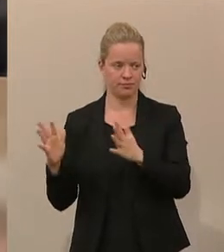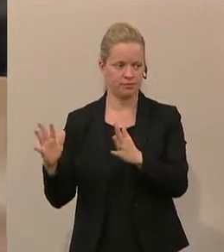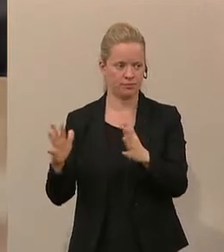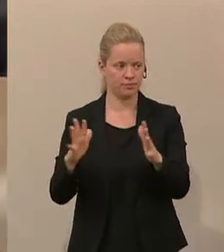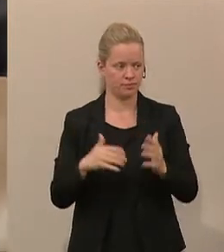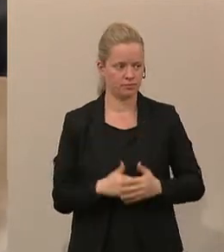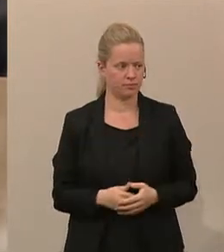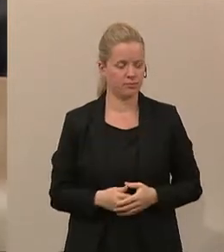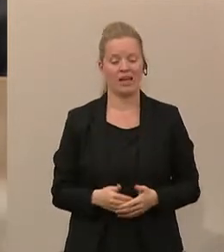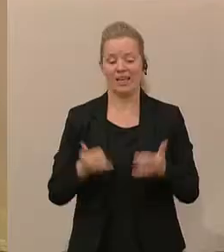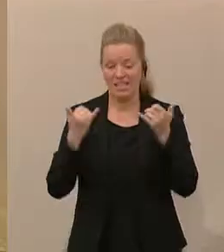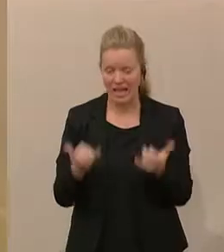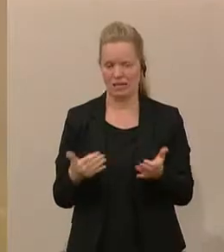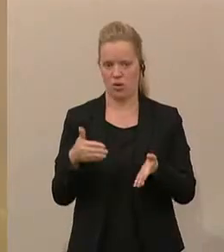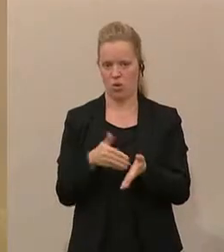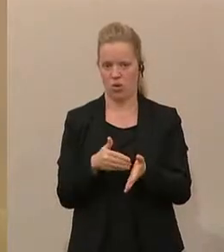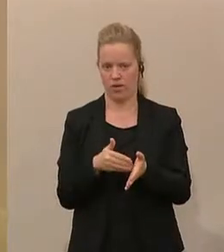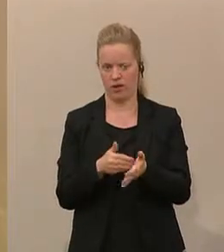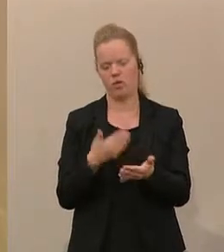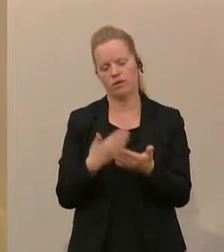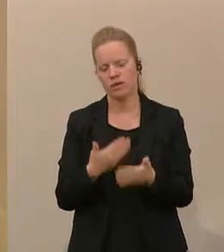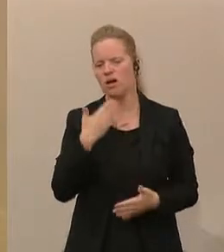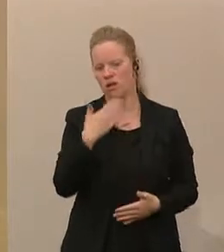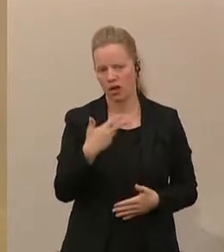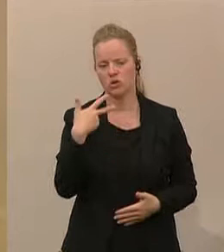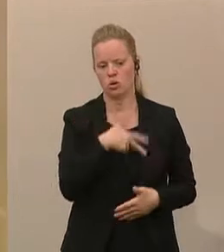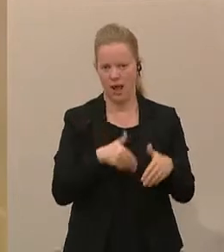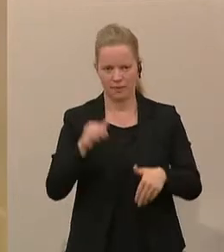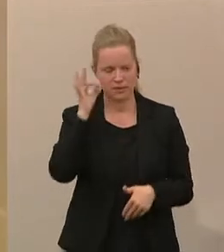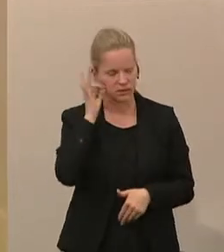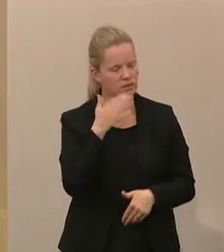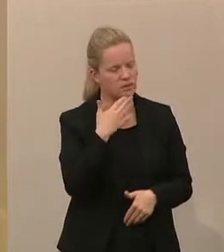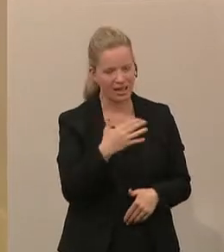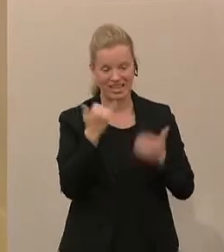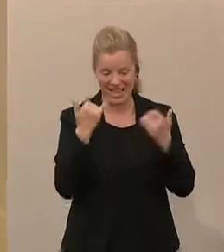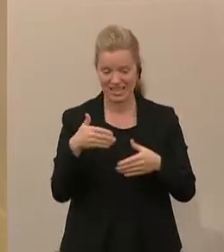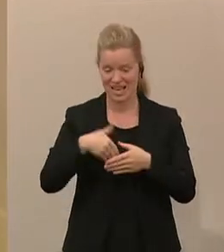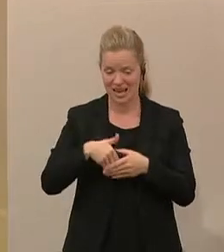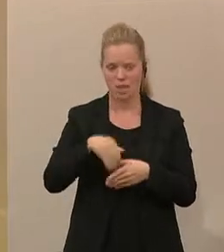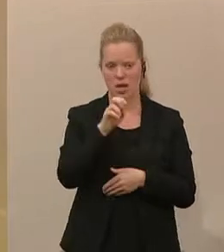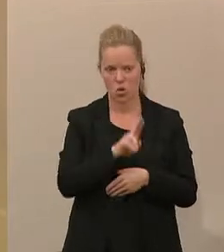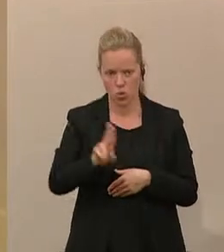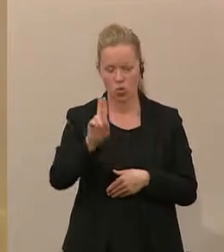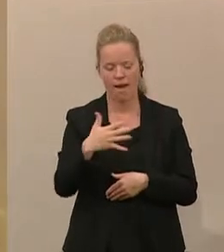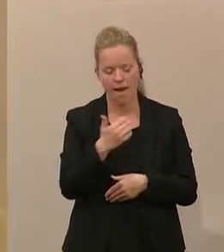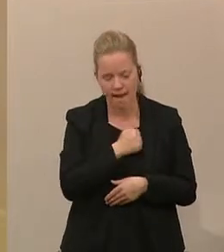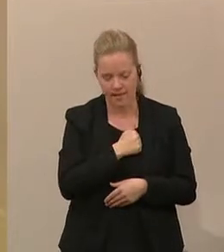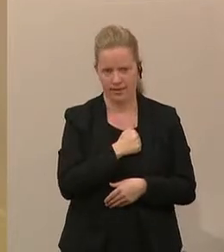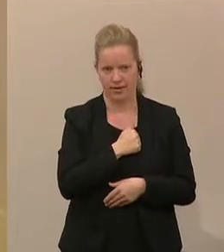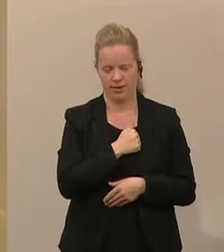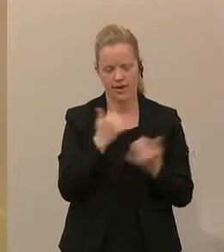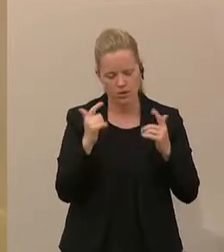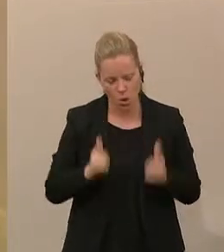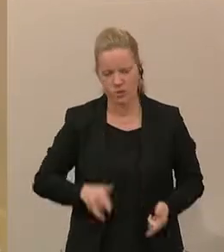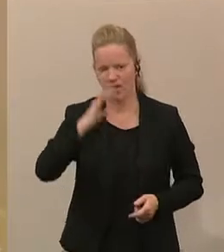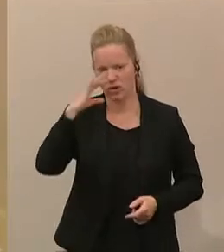Jetzt ist es notwendig und daher auch danke an die Sozialministerin, dass man jetzt innerhalb dieser Europäischen Union endlich auch versucht, hier